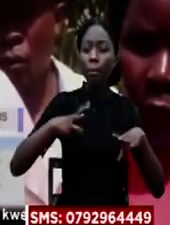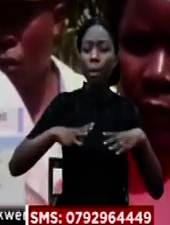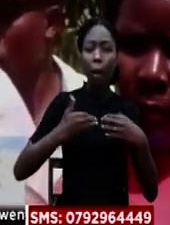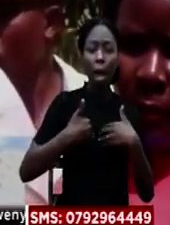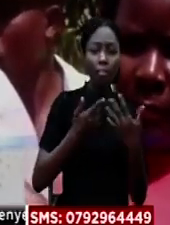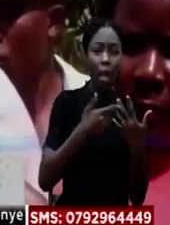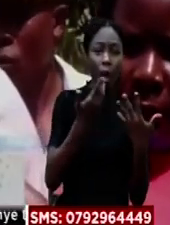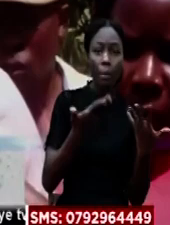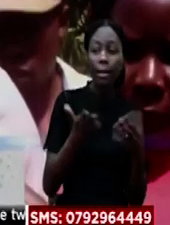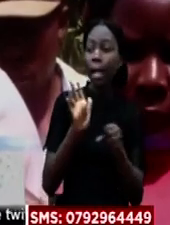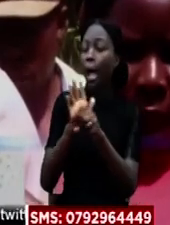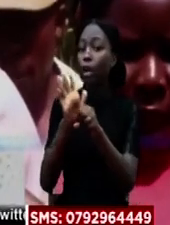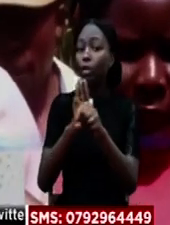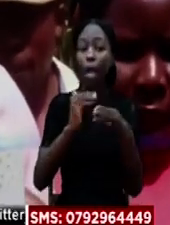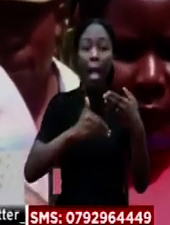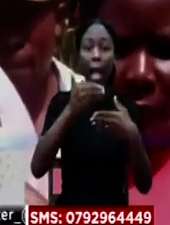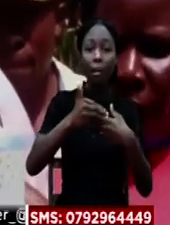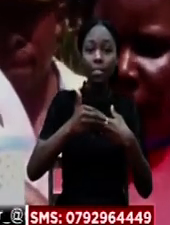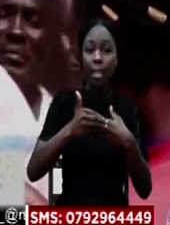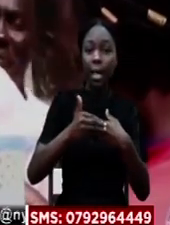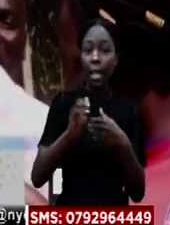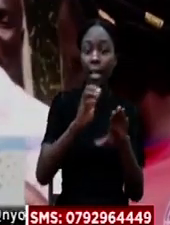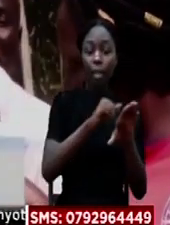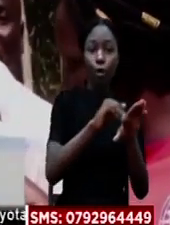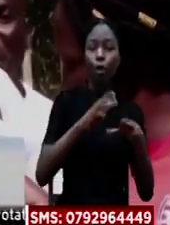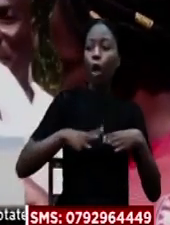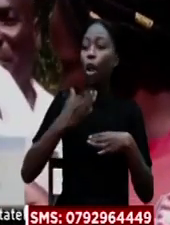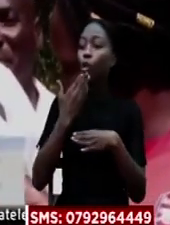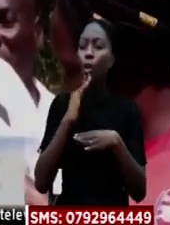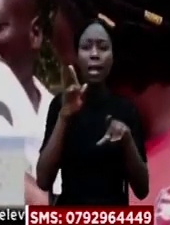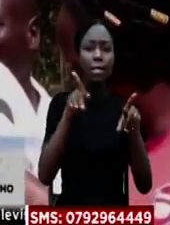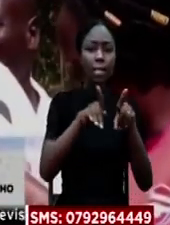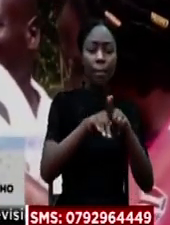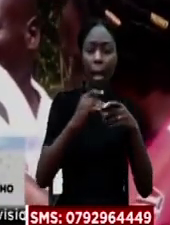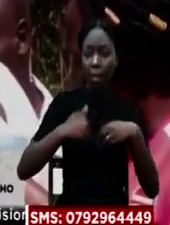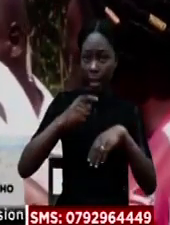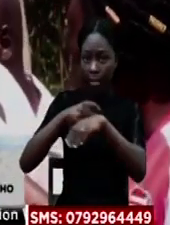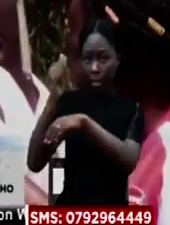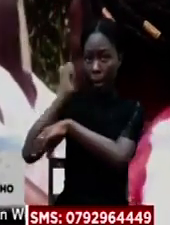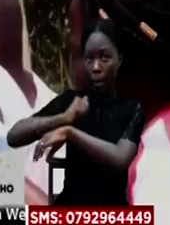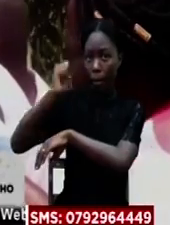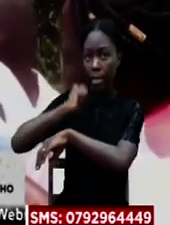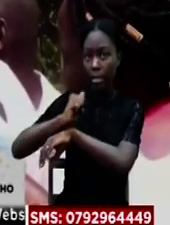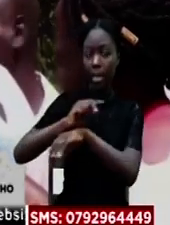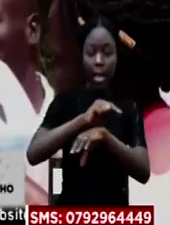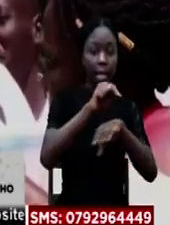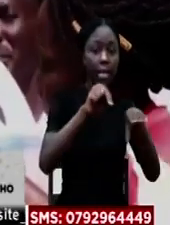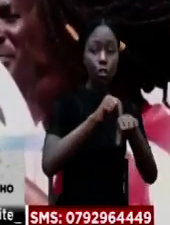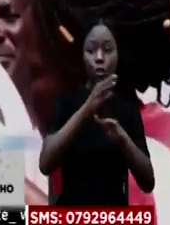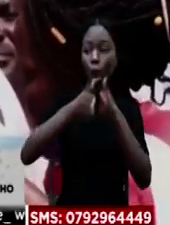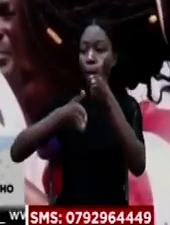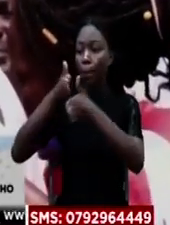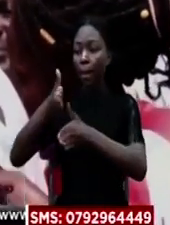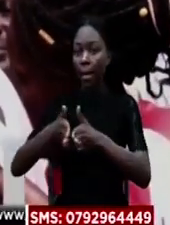wengi baada ya wakikuyu Waluya wanafaa kukua wakati siyasa ya national inapangwa